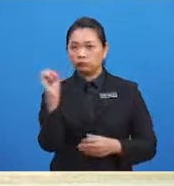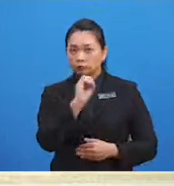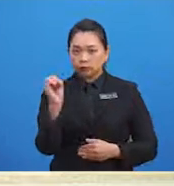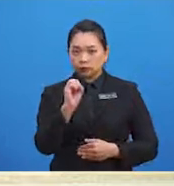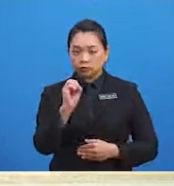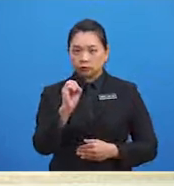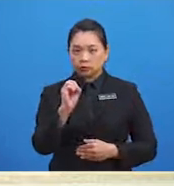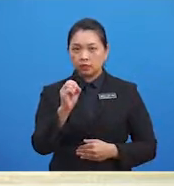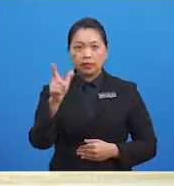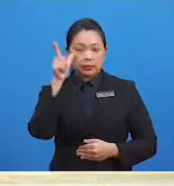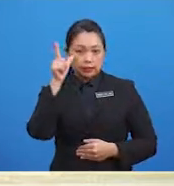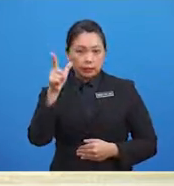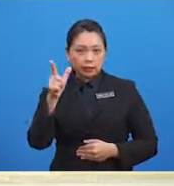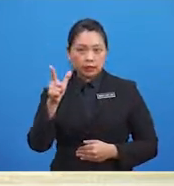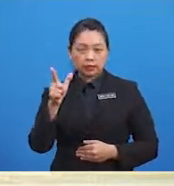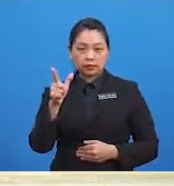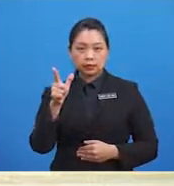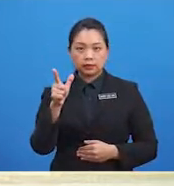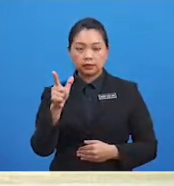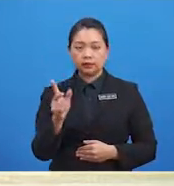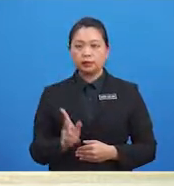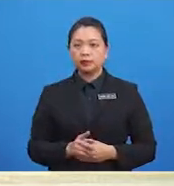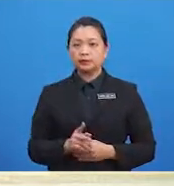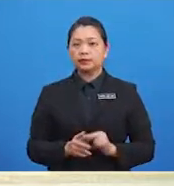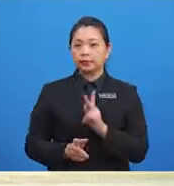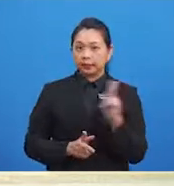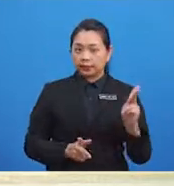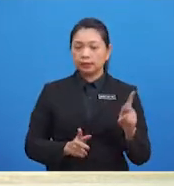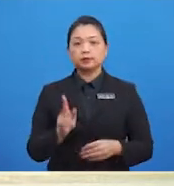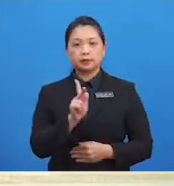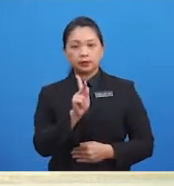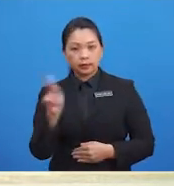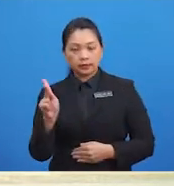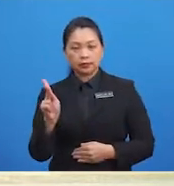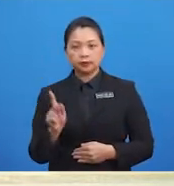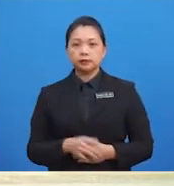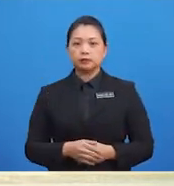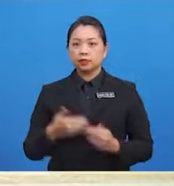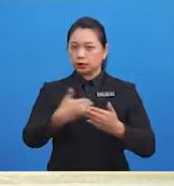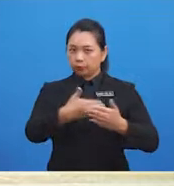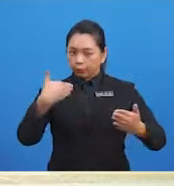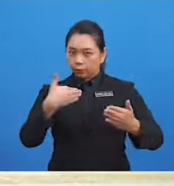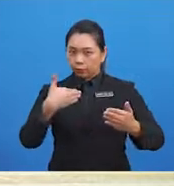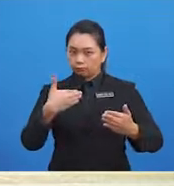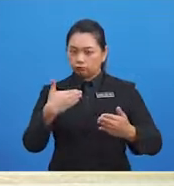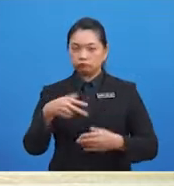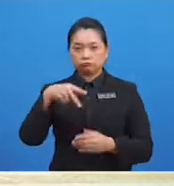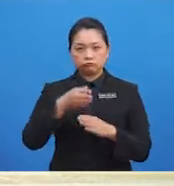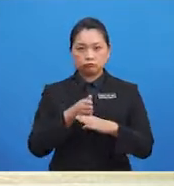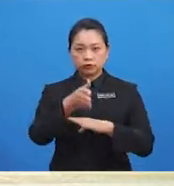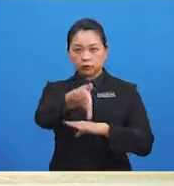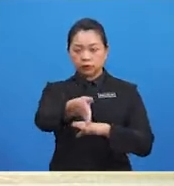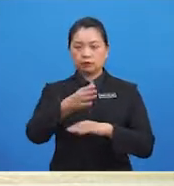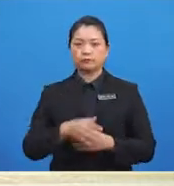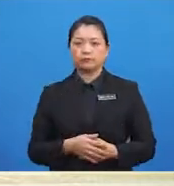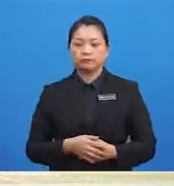melintas jalan Murid sekalian, lihat gambar ini Kenapakah budak itu